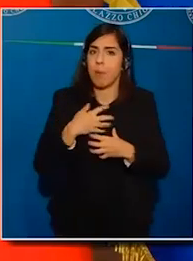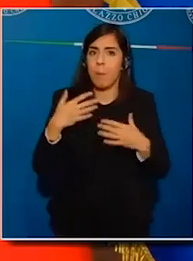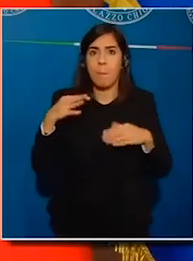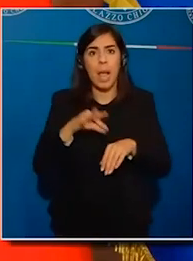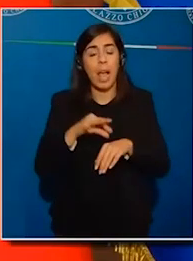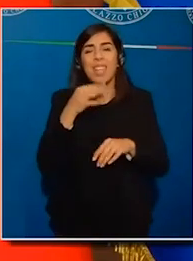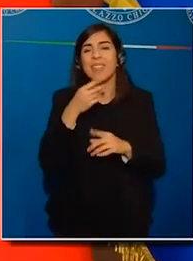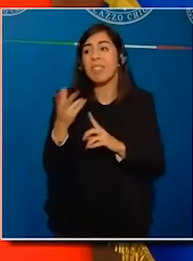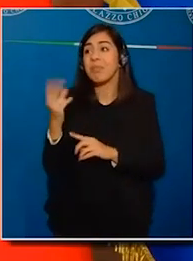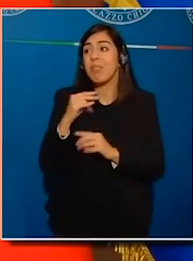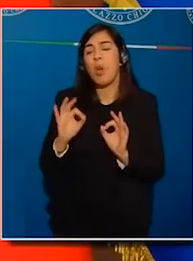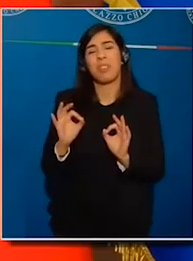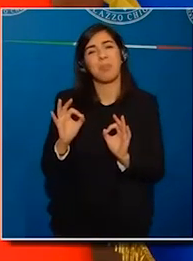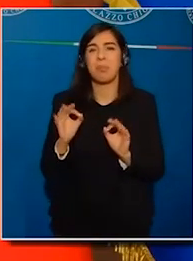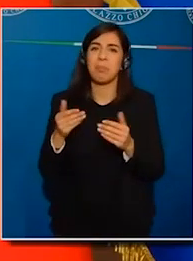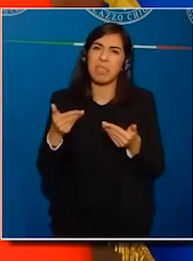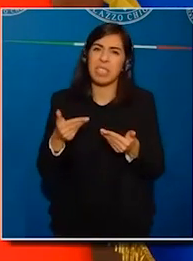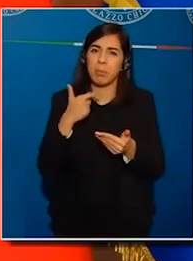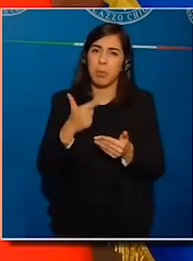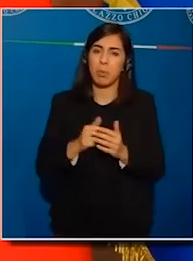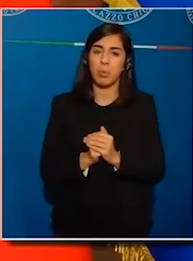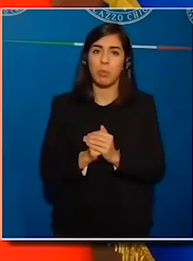Per quanto riguarda la delega e i servizi,